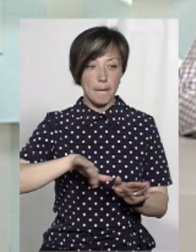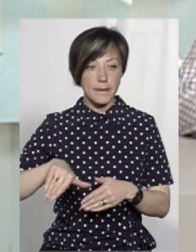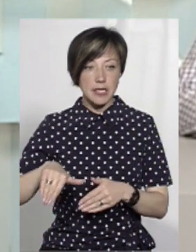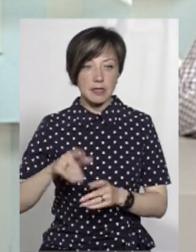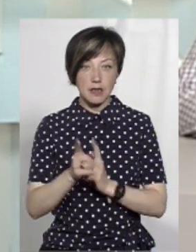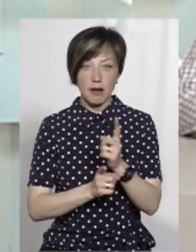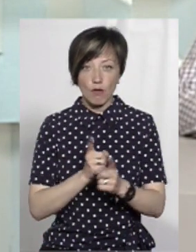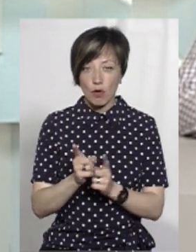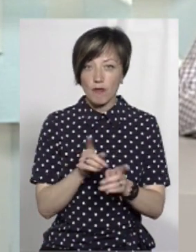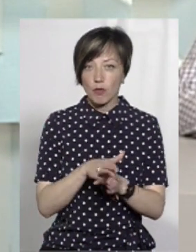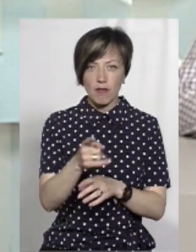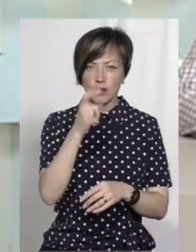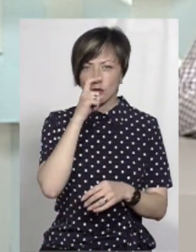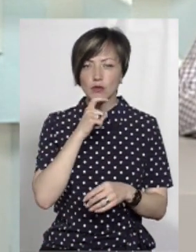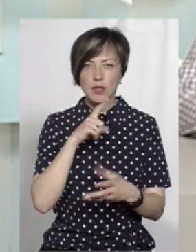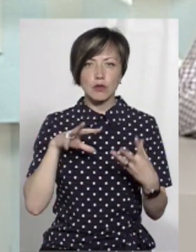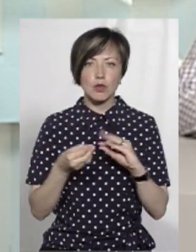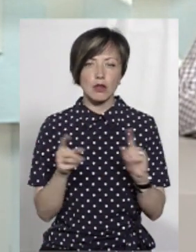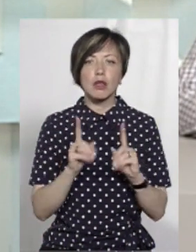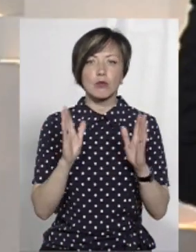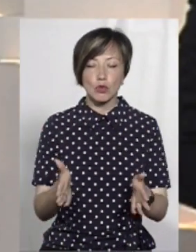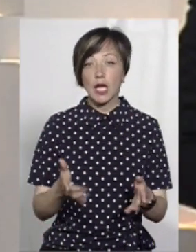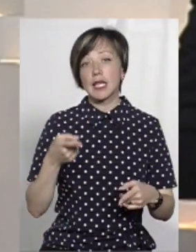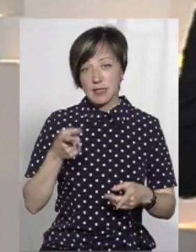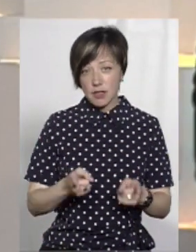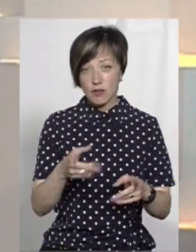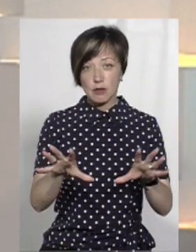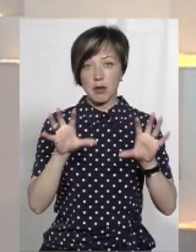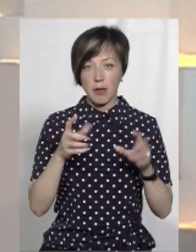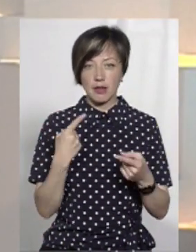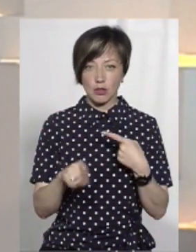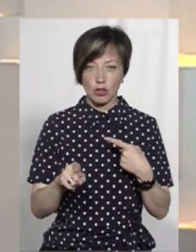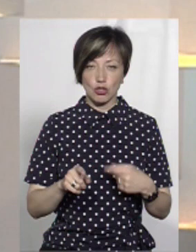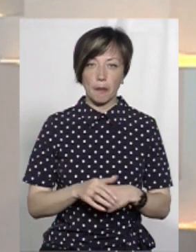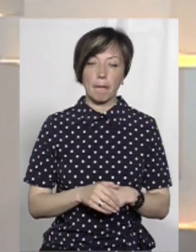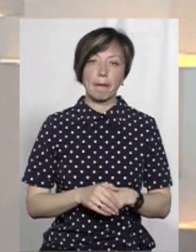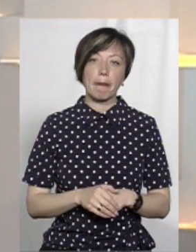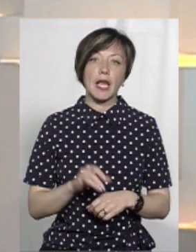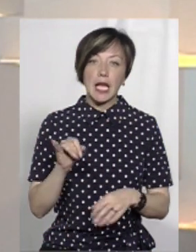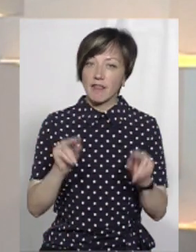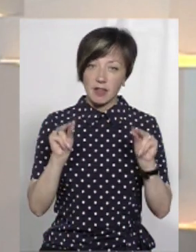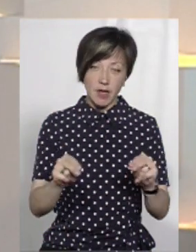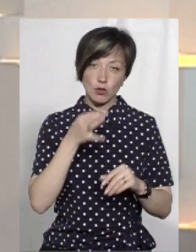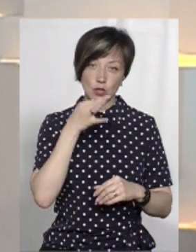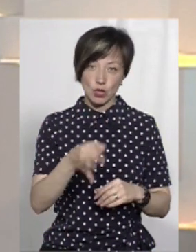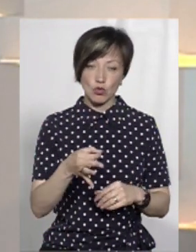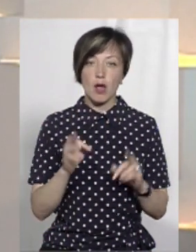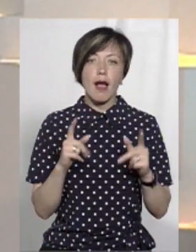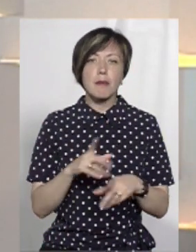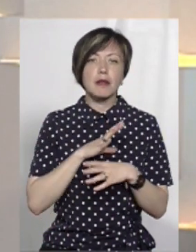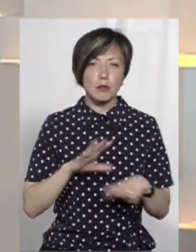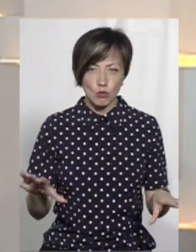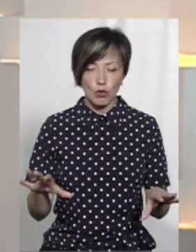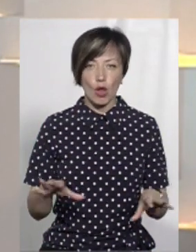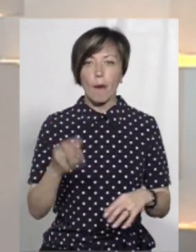після щось відбувається, а ви ще не знаєте наслідки того. Тому, звісно, що ви сприймаєте інакше. І відверто скажу, що, ну як би